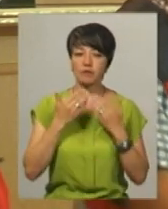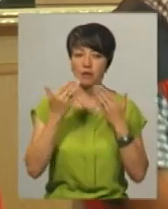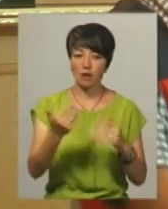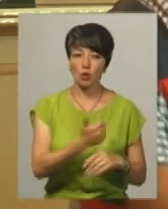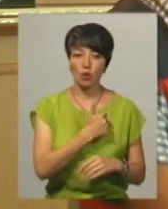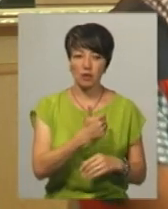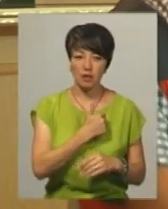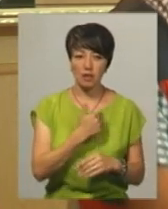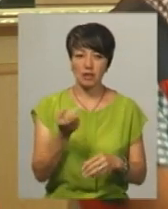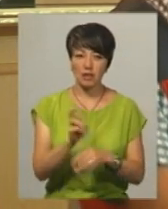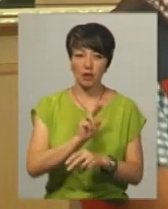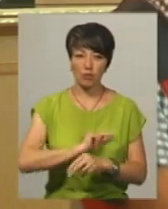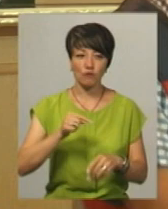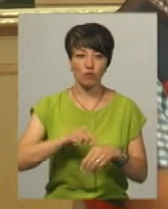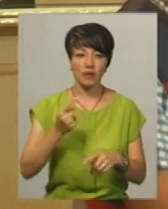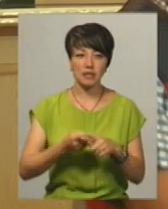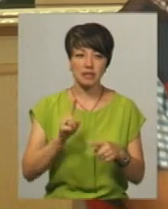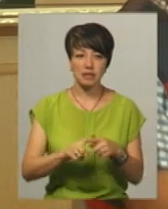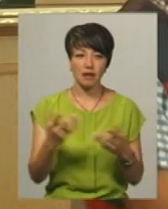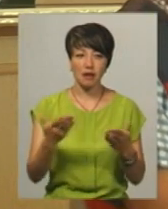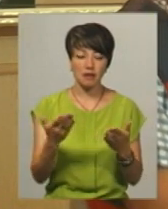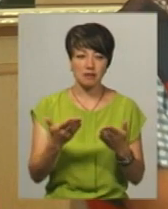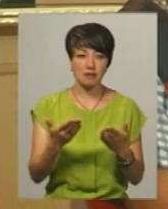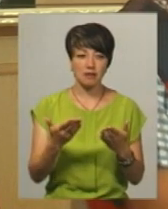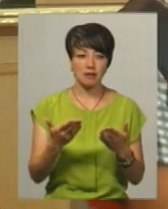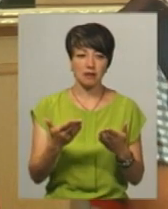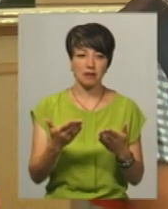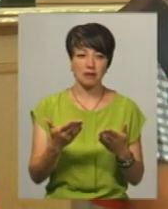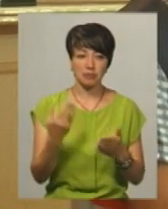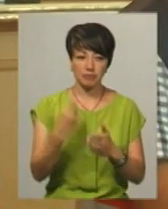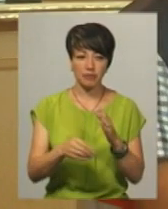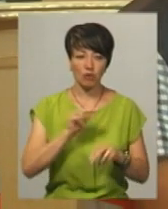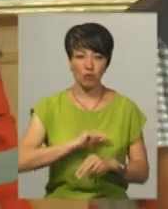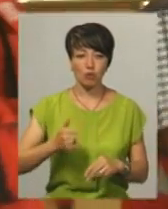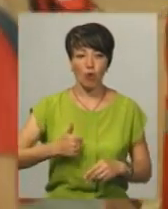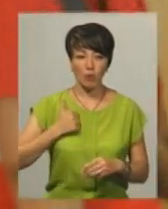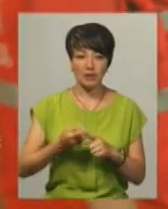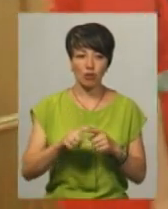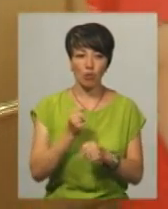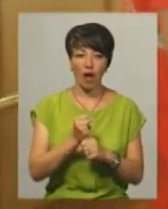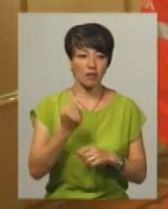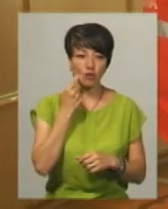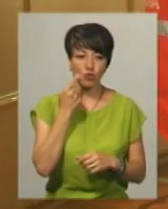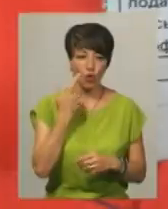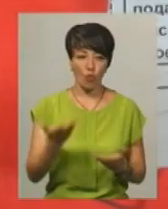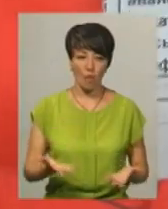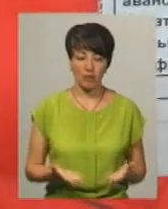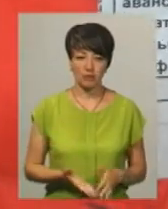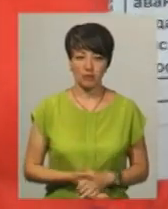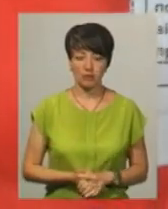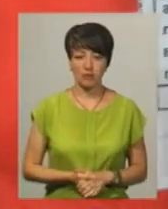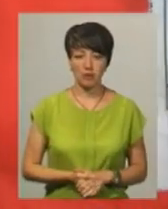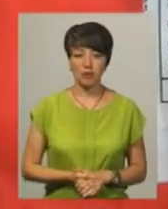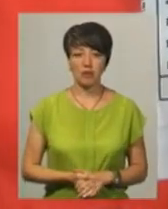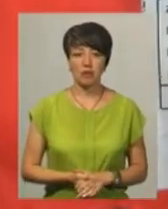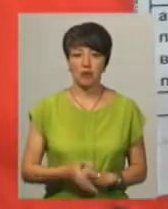хотіли йти на речовину, відчувати, це якесь вгідна розгляда за речовину. Щоб ми гордилися і роботи, а не зверталися. Продемонструвати